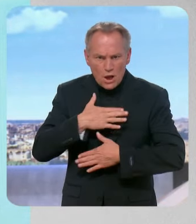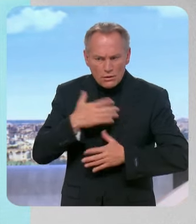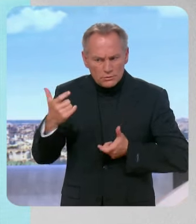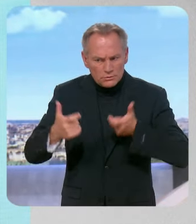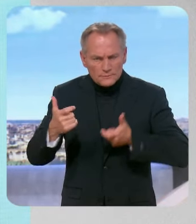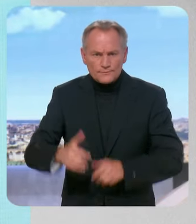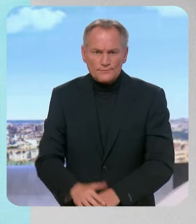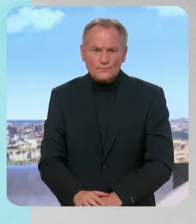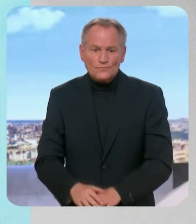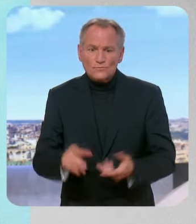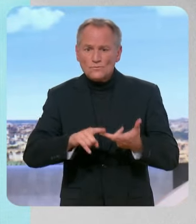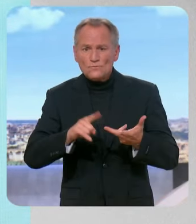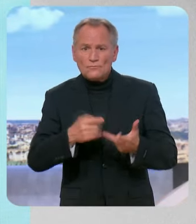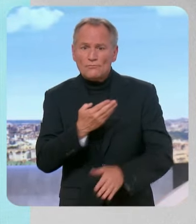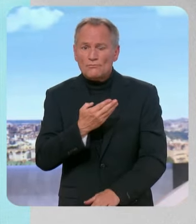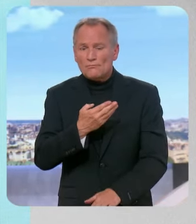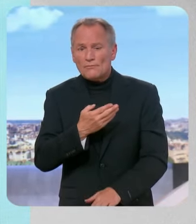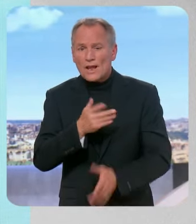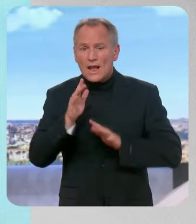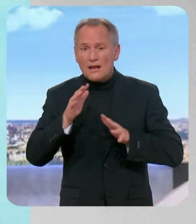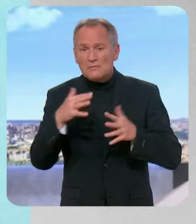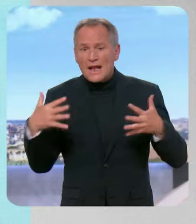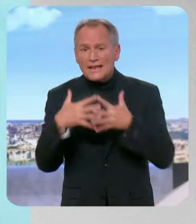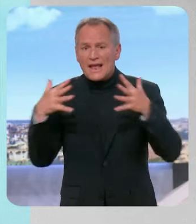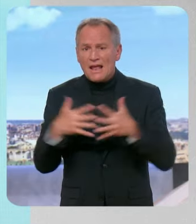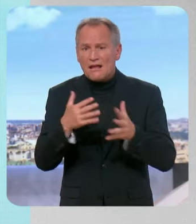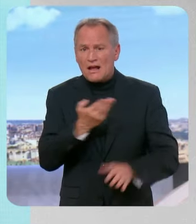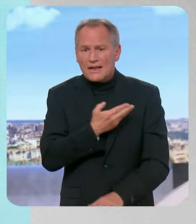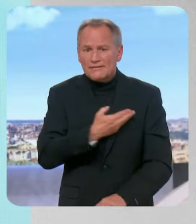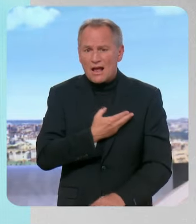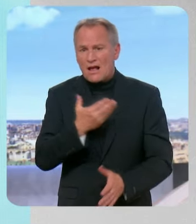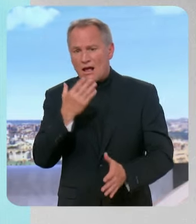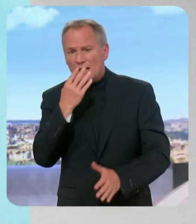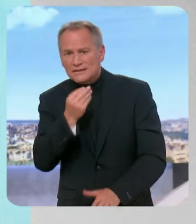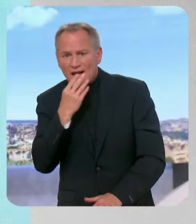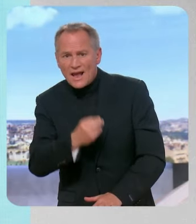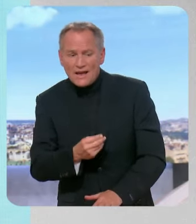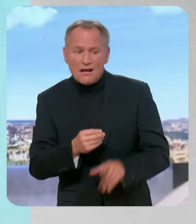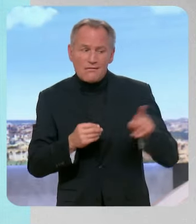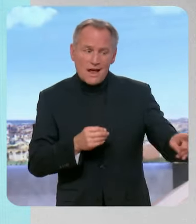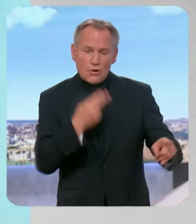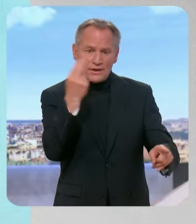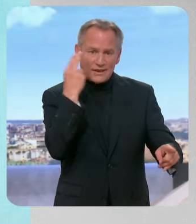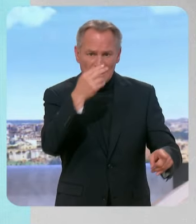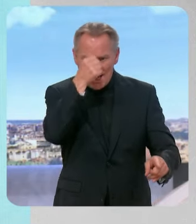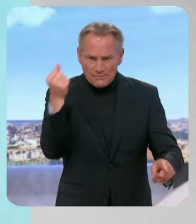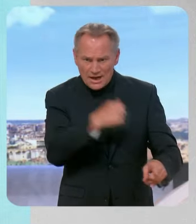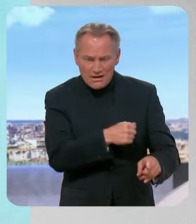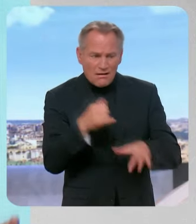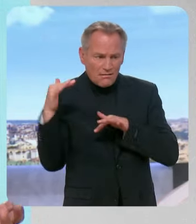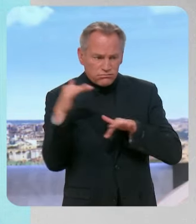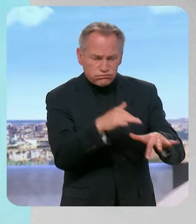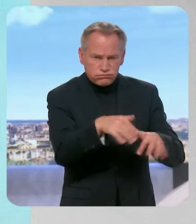à Gaza suscite toujours des mouvements très forts dans les universités américaines, mais aussi en France, avec le cas